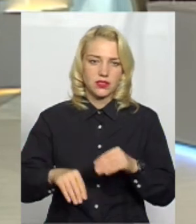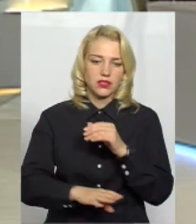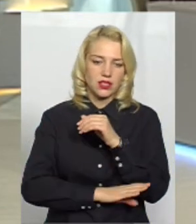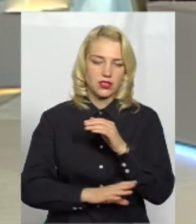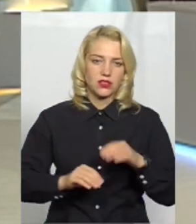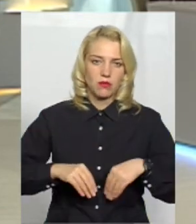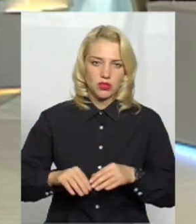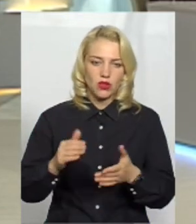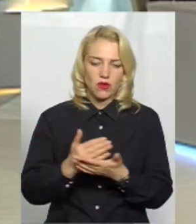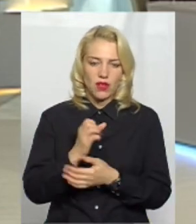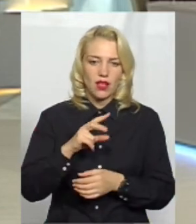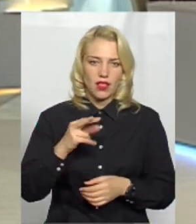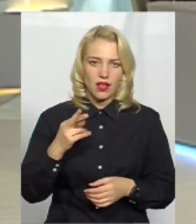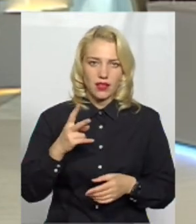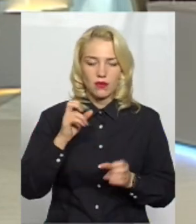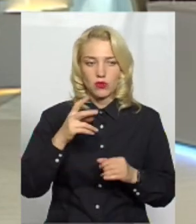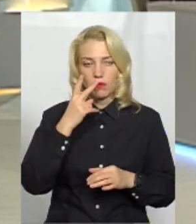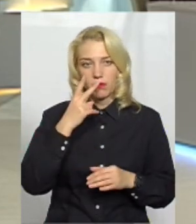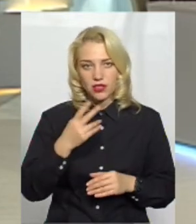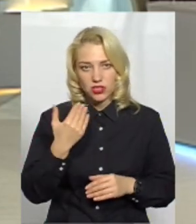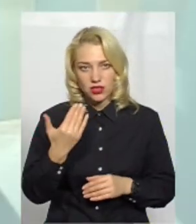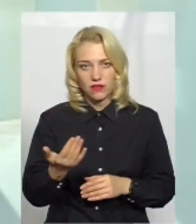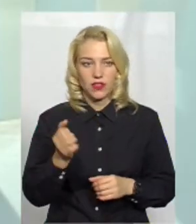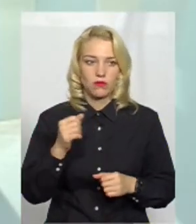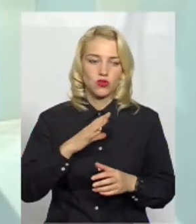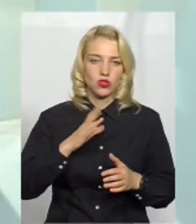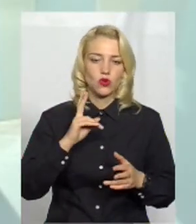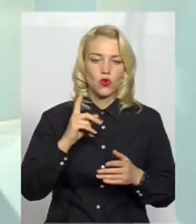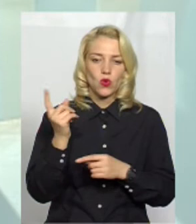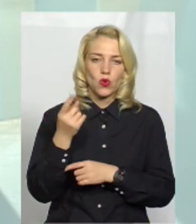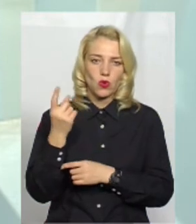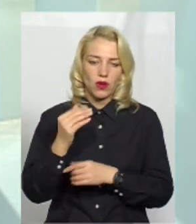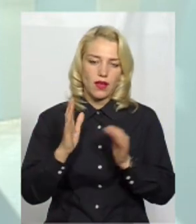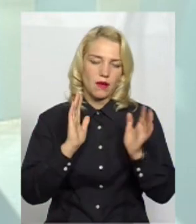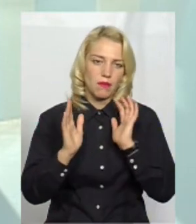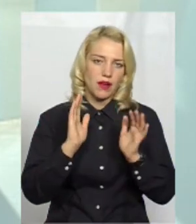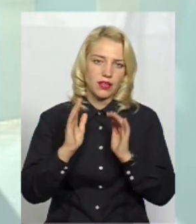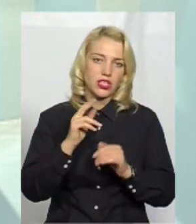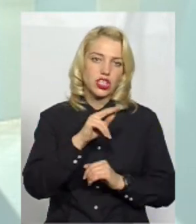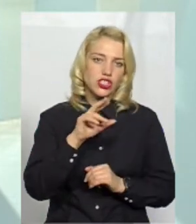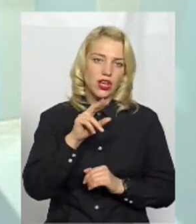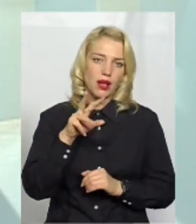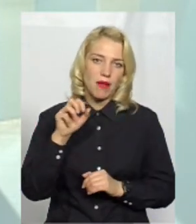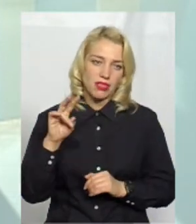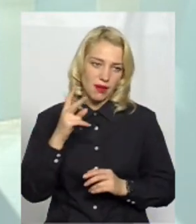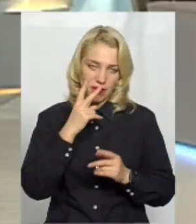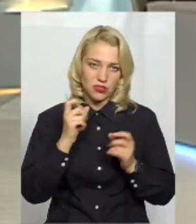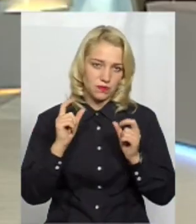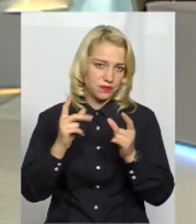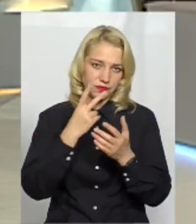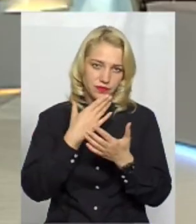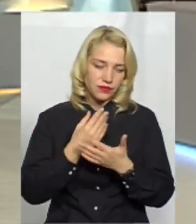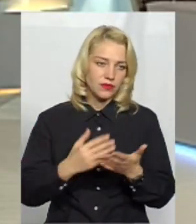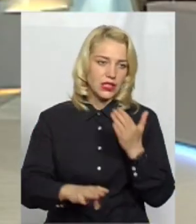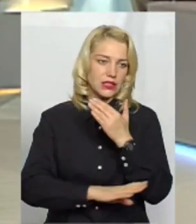нові алеї, можливо, ви бачили, можливо, глядачі наші гуляють в парку Чекмана, бачать нові, дві гарних алеї. Наскільки приживаються